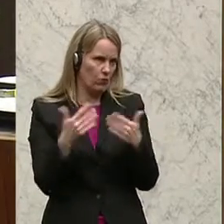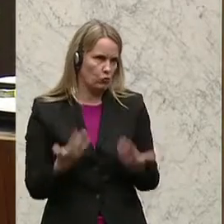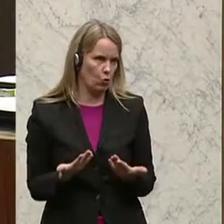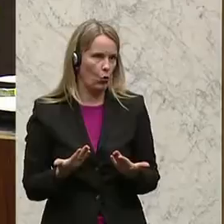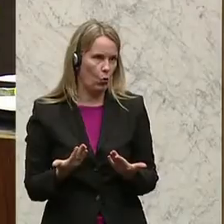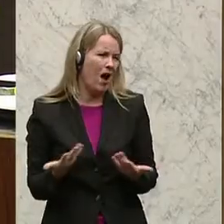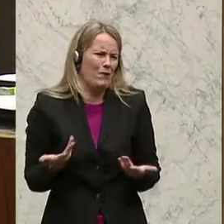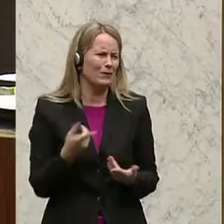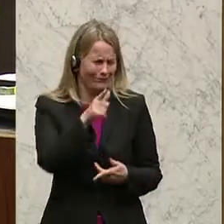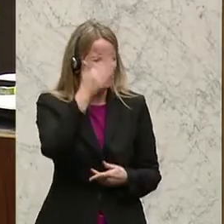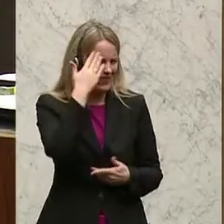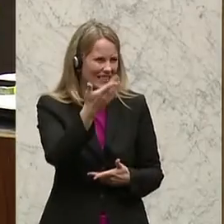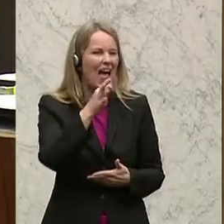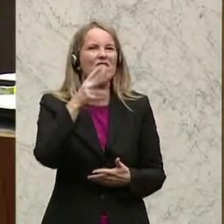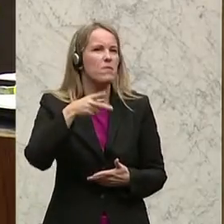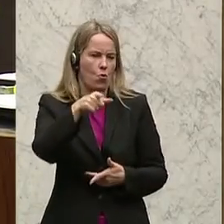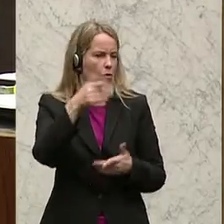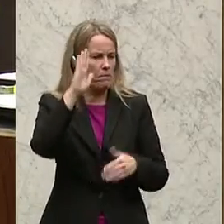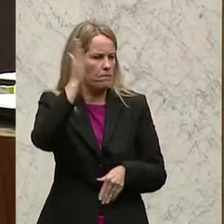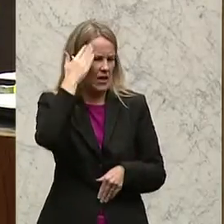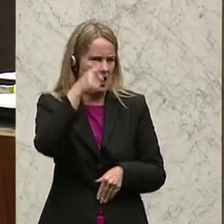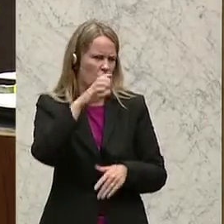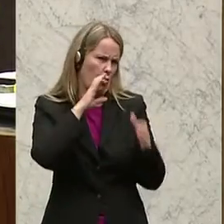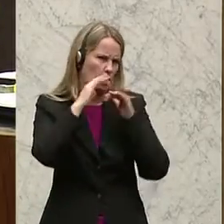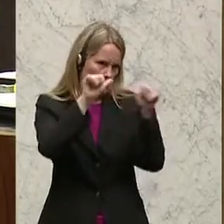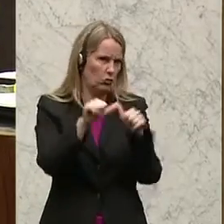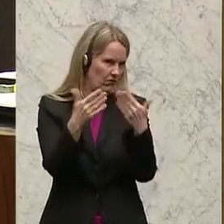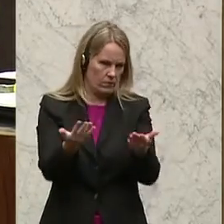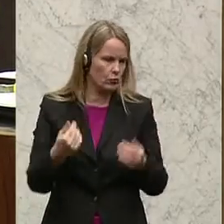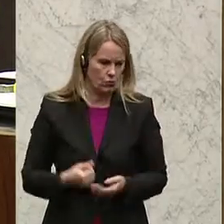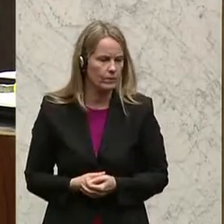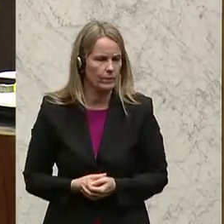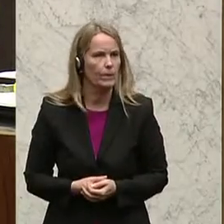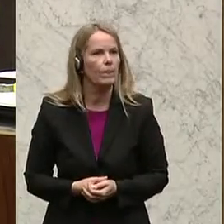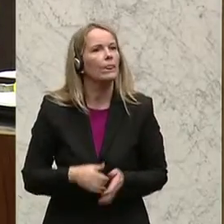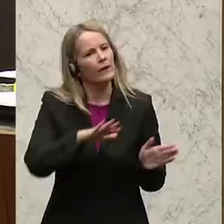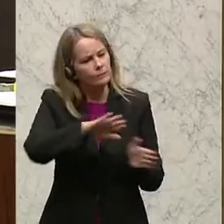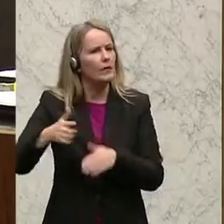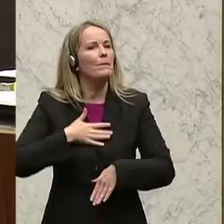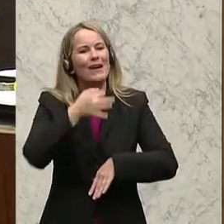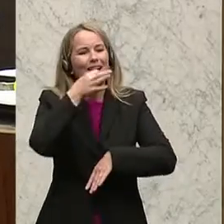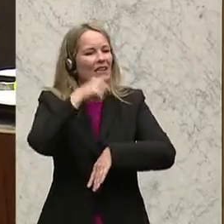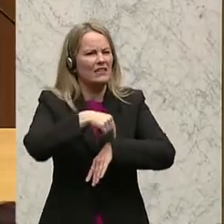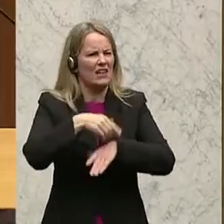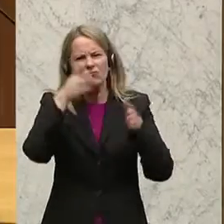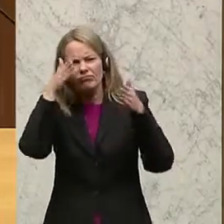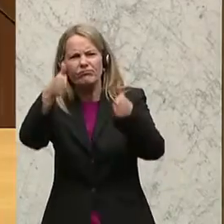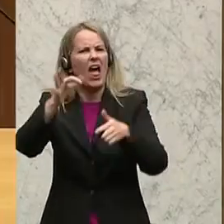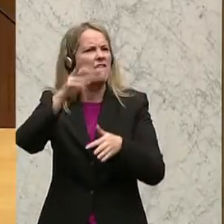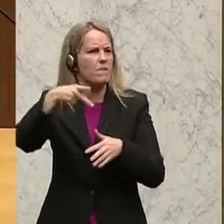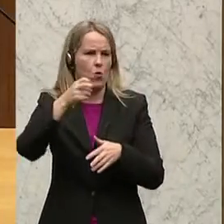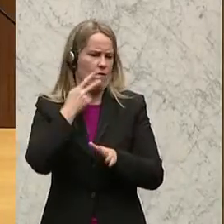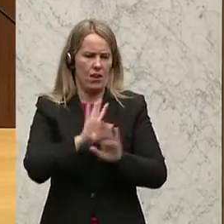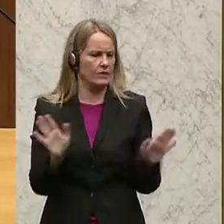Aber wem erzähle ich das? Die FPÖ ist ja bekannt für ihre Kommunikationsform. So, ich will jetzt meine Redezeit natürlich nicht mit der FPÖ vergeuden,